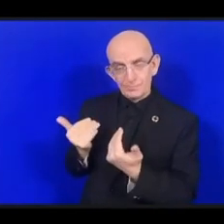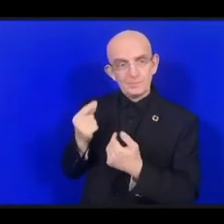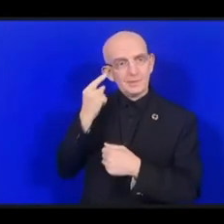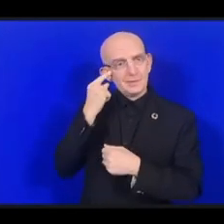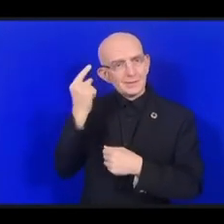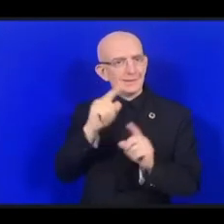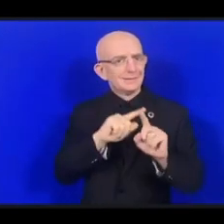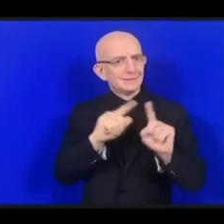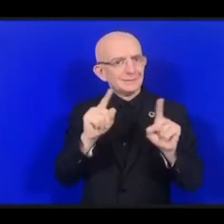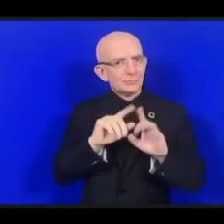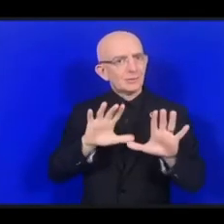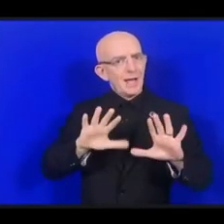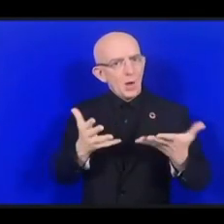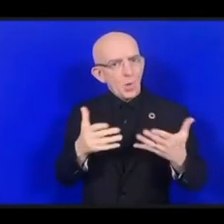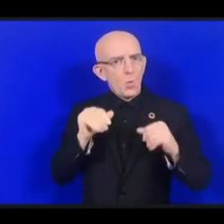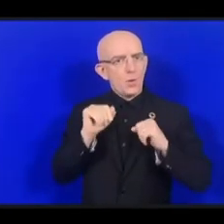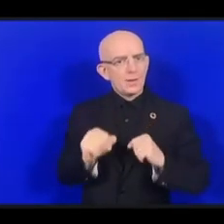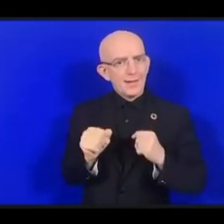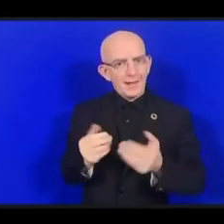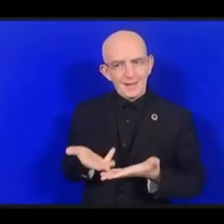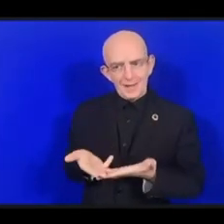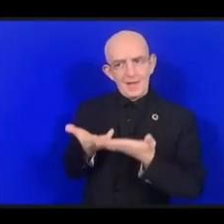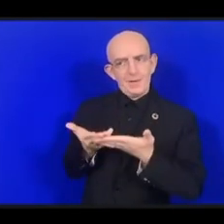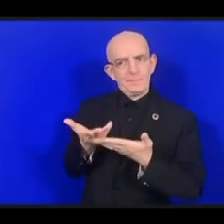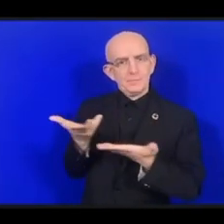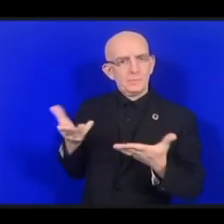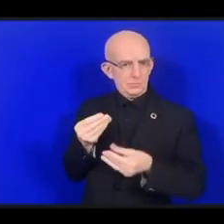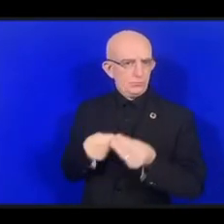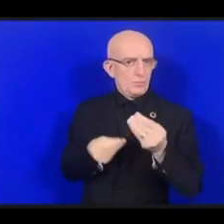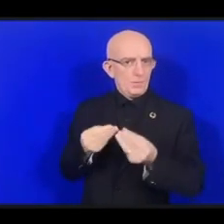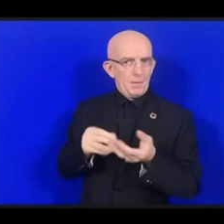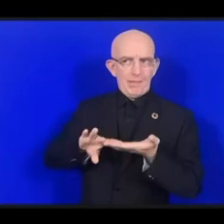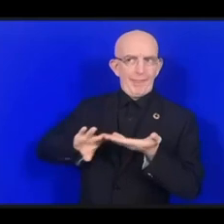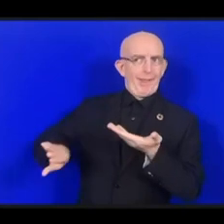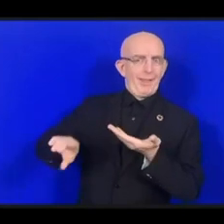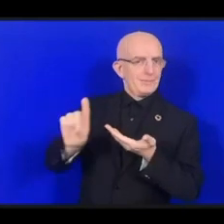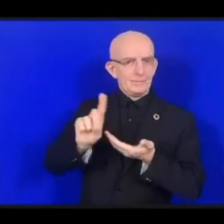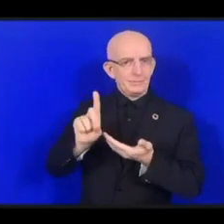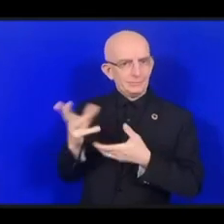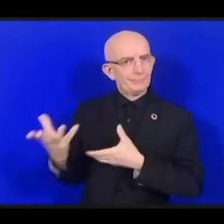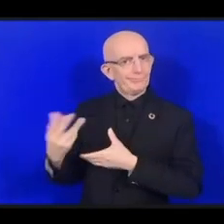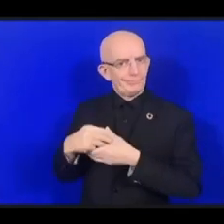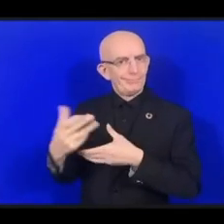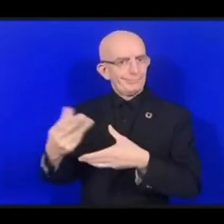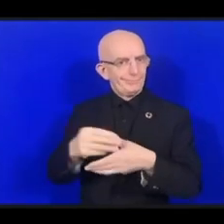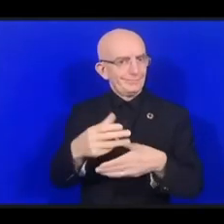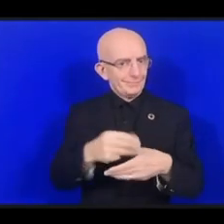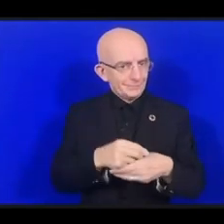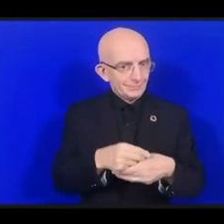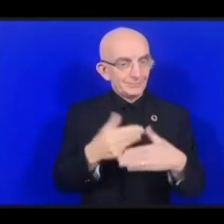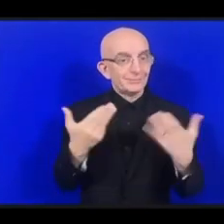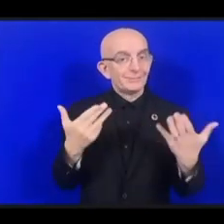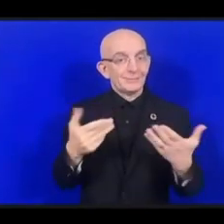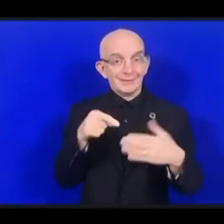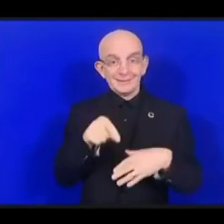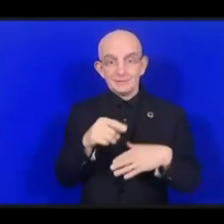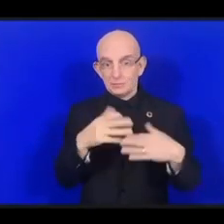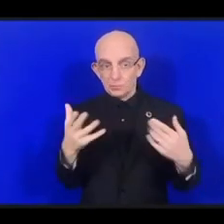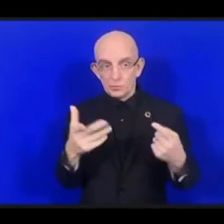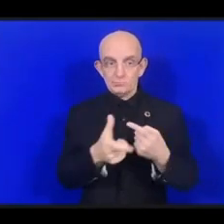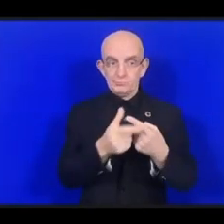результатом экономических и социальных неравенств. Мы,